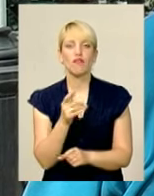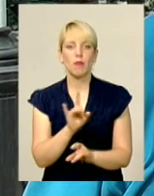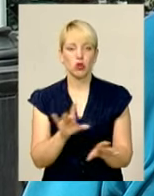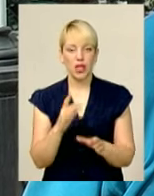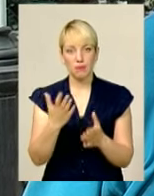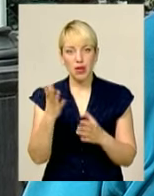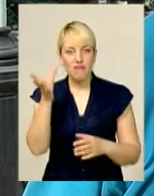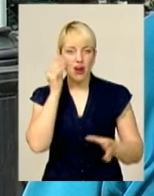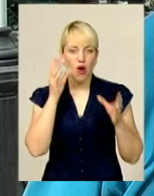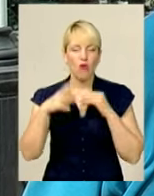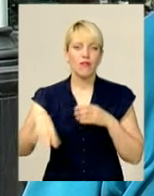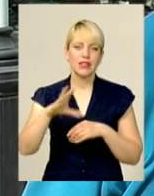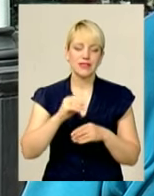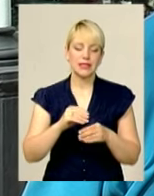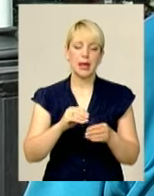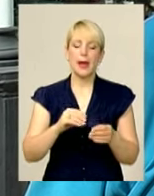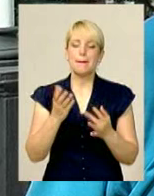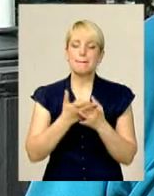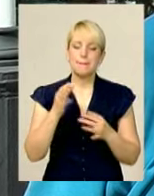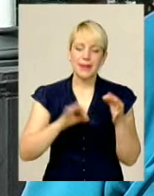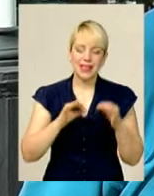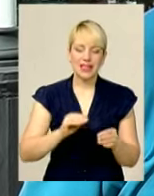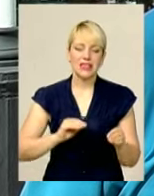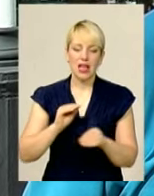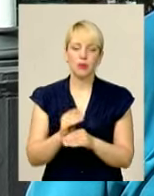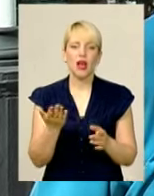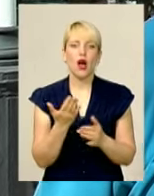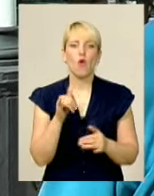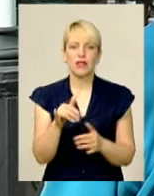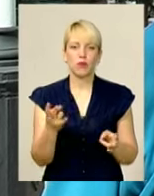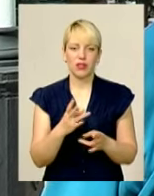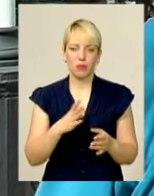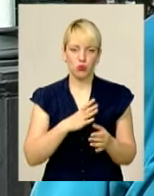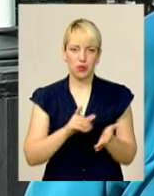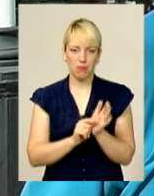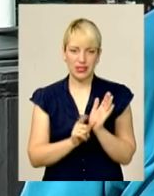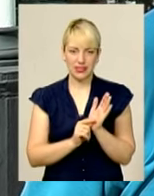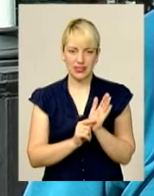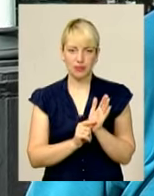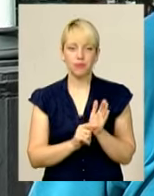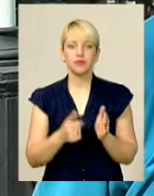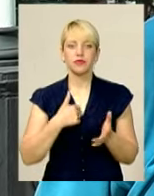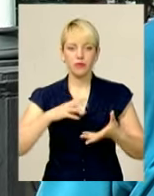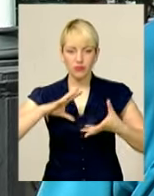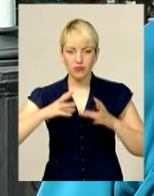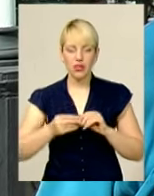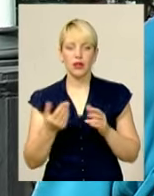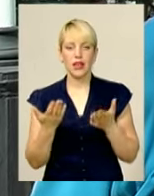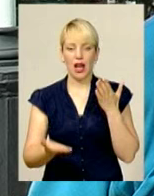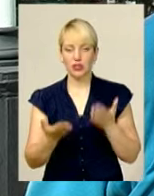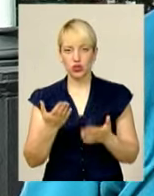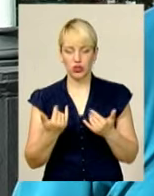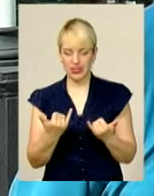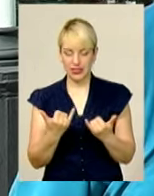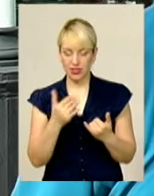враховані всі ваші пільги, всі надбавки, яка у вас має бути пенсія? Якщо, ну, на